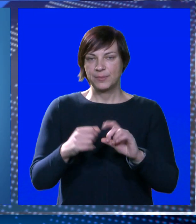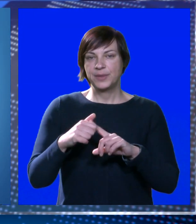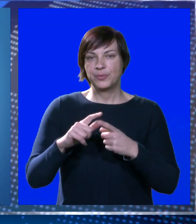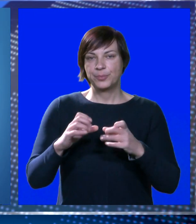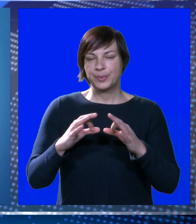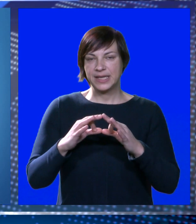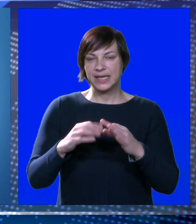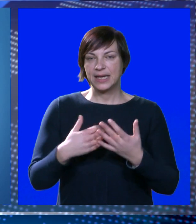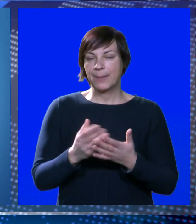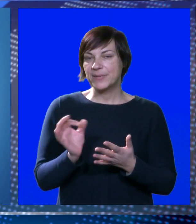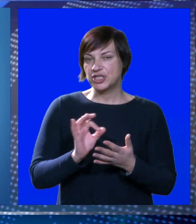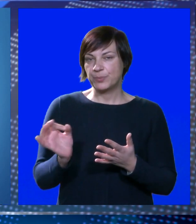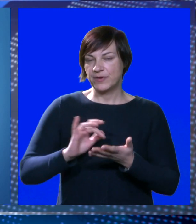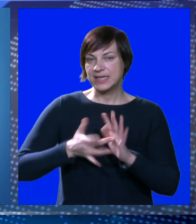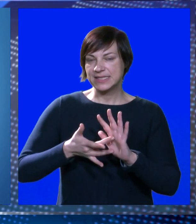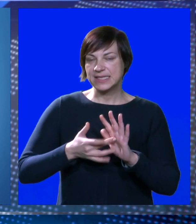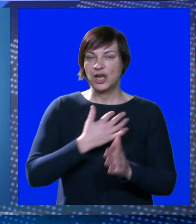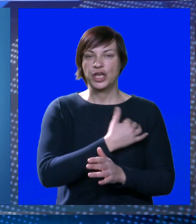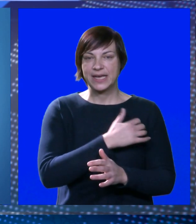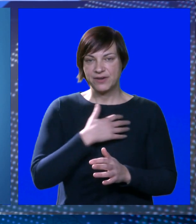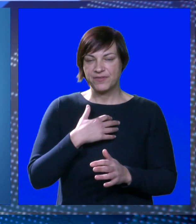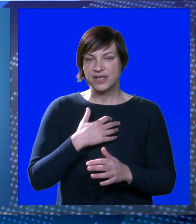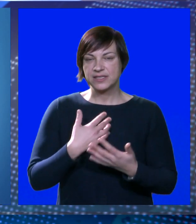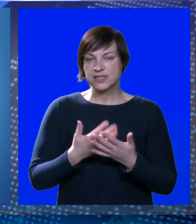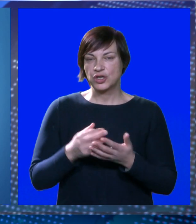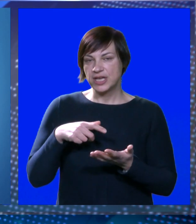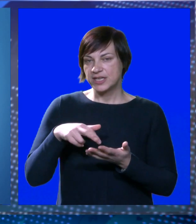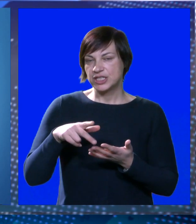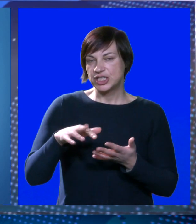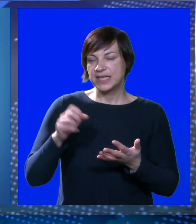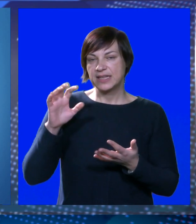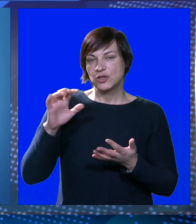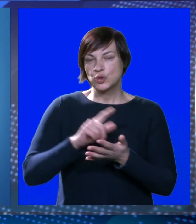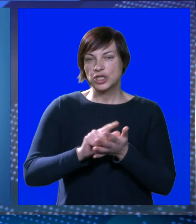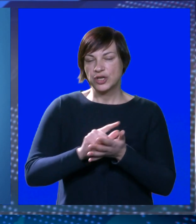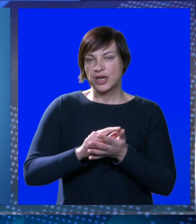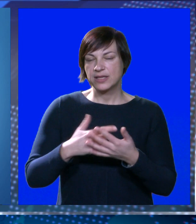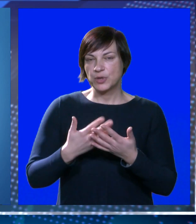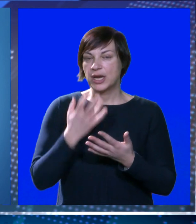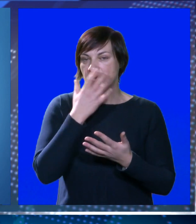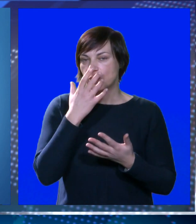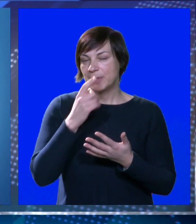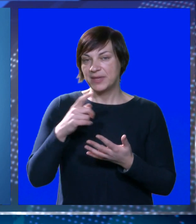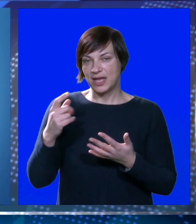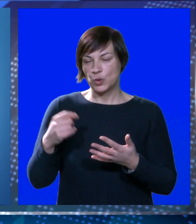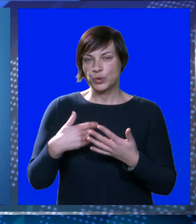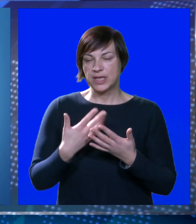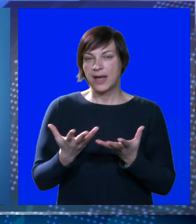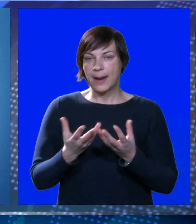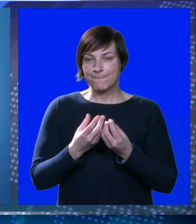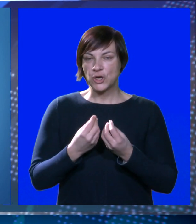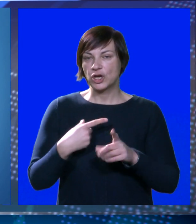Biometeorološke prilike bit će povoljnje na području cijele Hrvatske. Lagan je šetnje tijekom sunčanih razdoblja, osobito u najtoplijem dijelu dana.